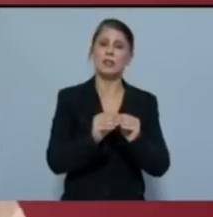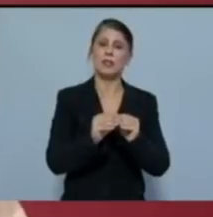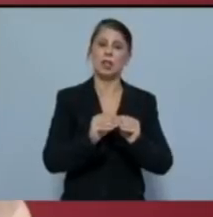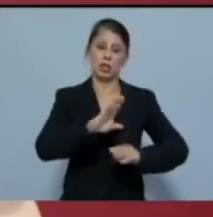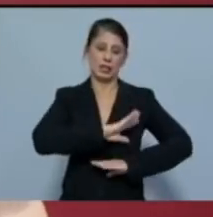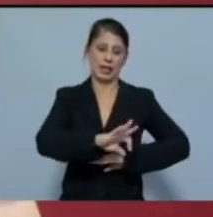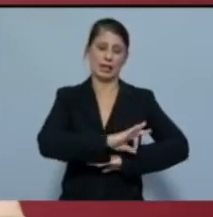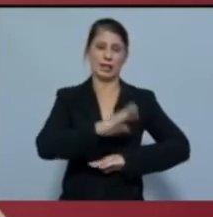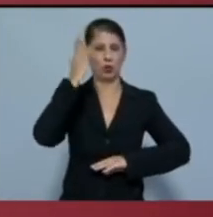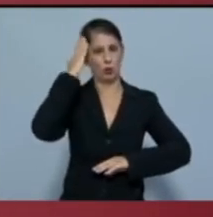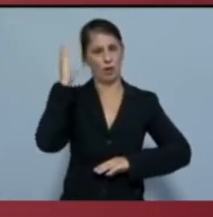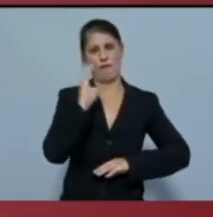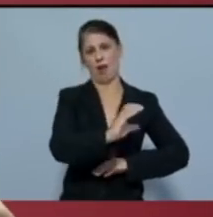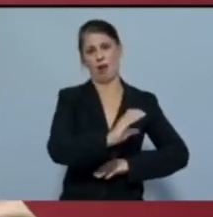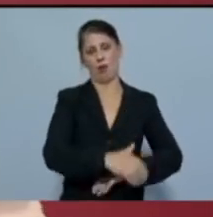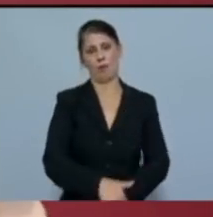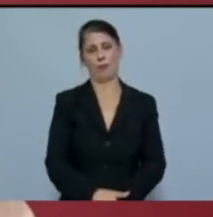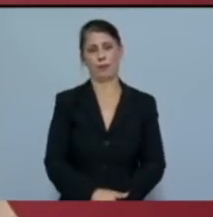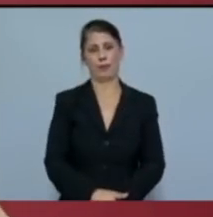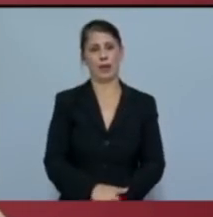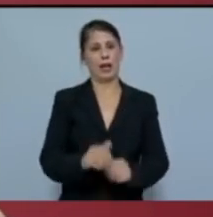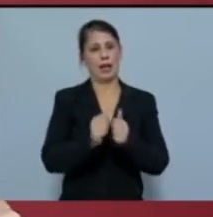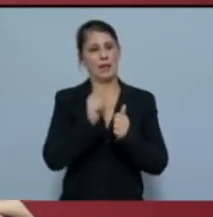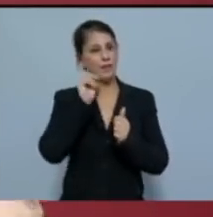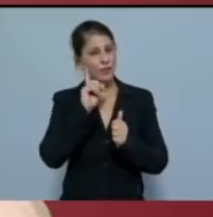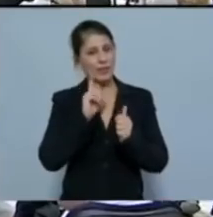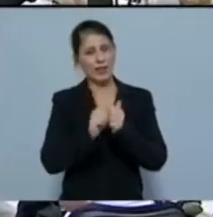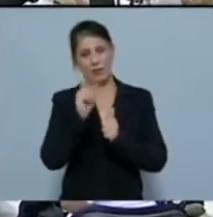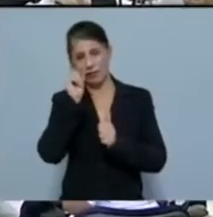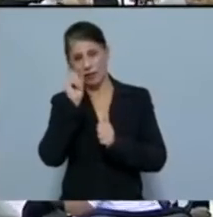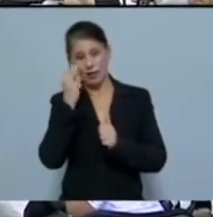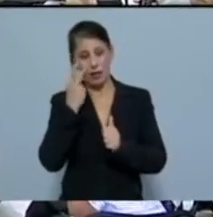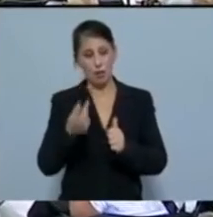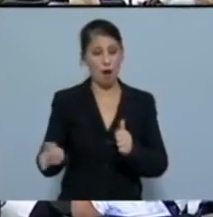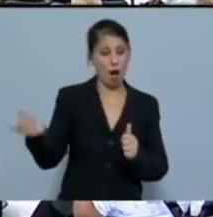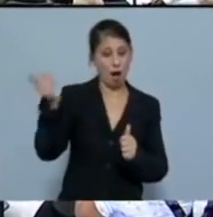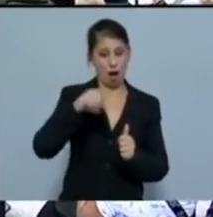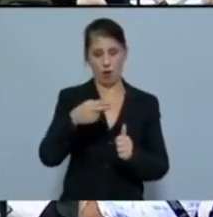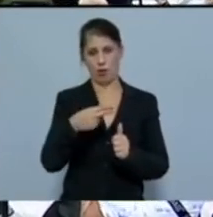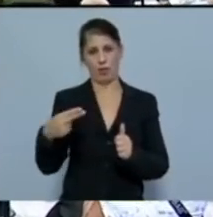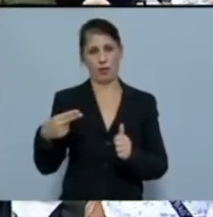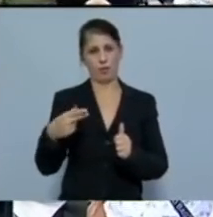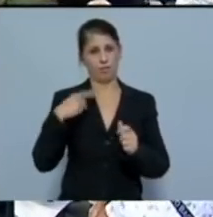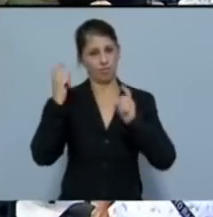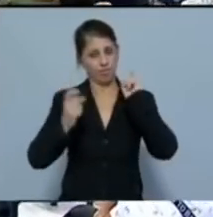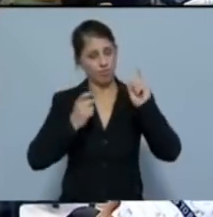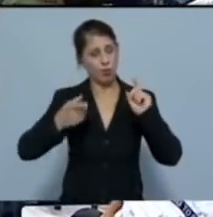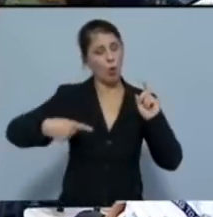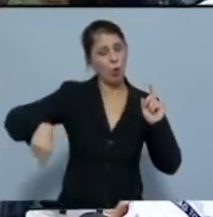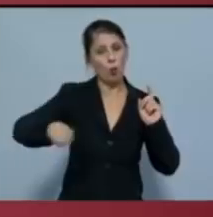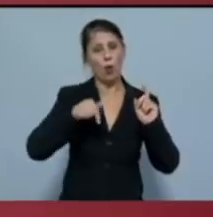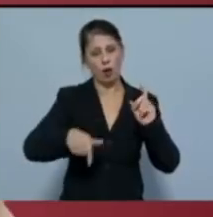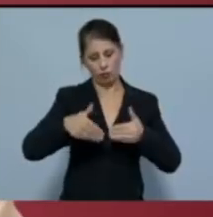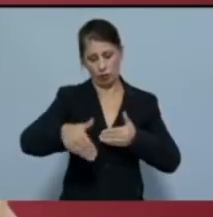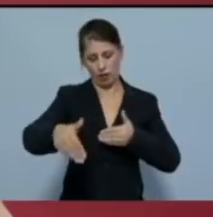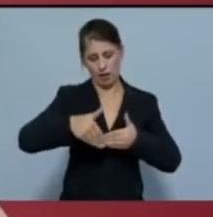κεφαλαίου. Φίλες και φίλοι, ας δούμε ένα άλλο ζήτημα που μας αποσχολεί όλους αυτό το